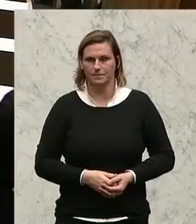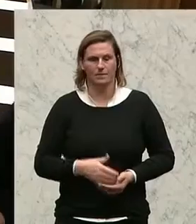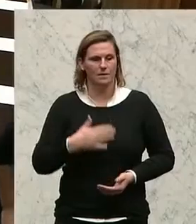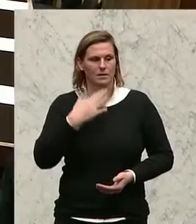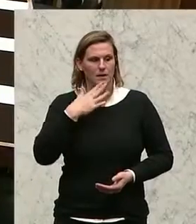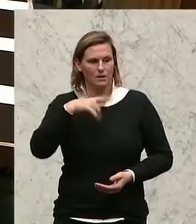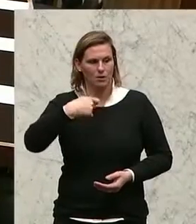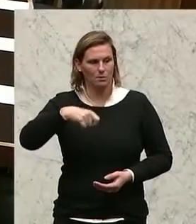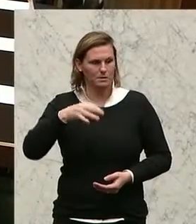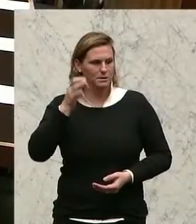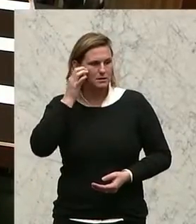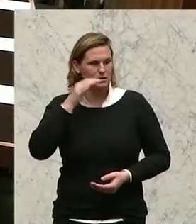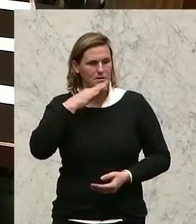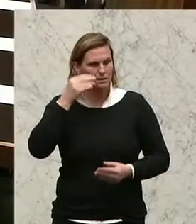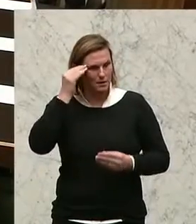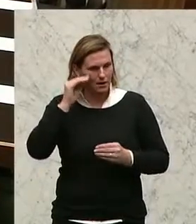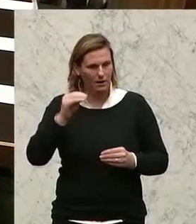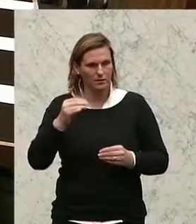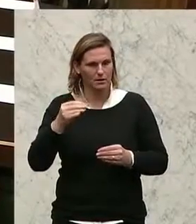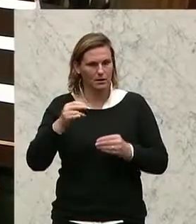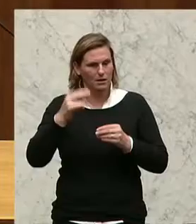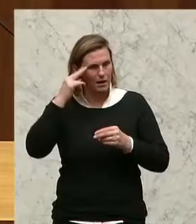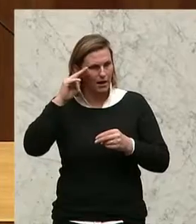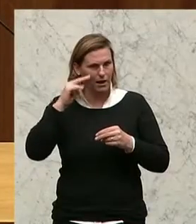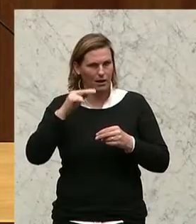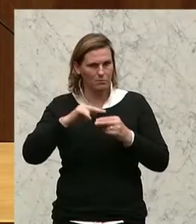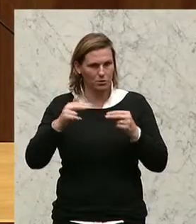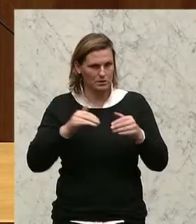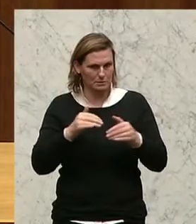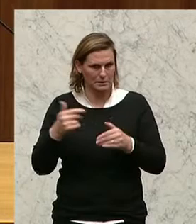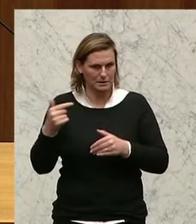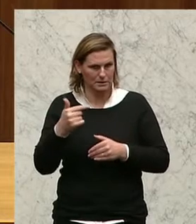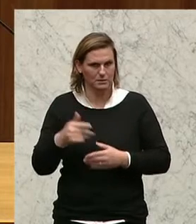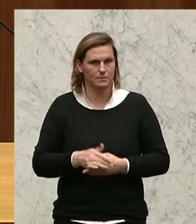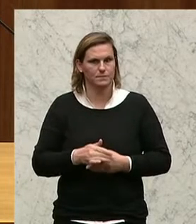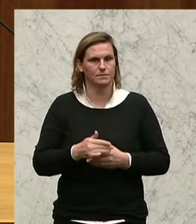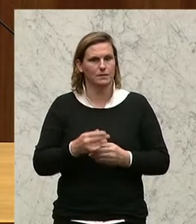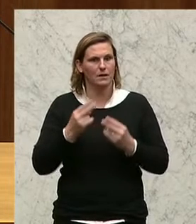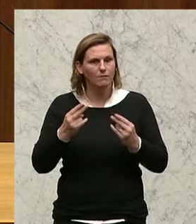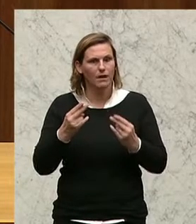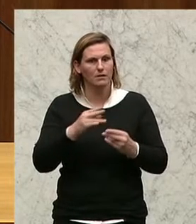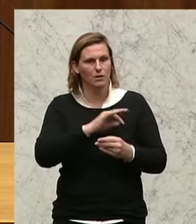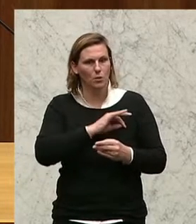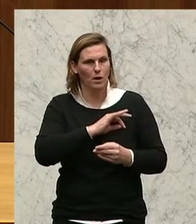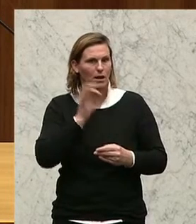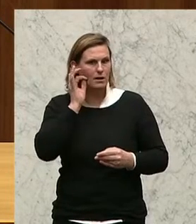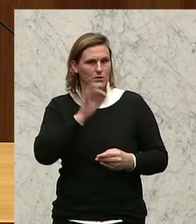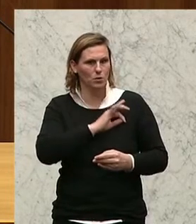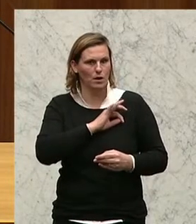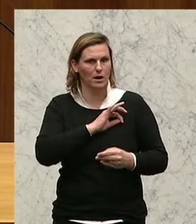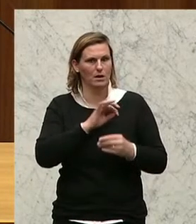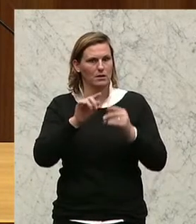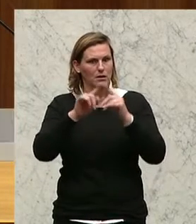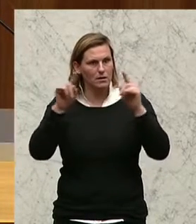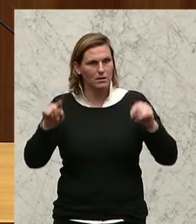Frau Präsidentin, sehr geehrter Herr Bundesminister, werte Kolleginnen, liebe Damen und Herren an den Bildschirmgeräten und auch hier